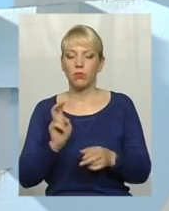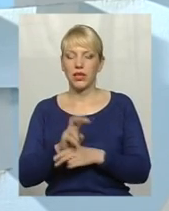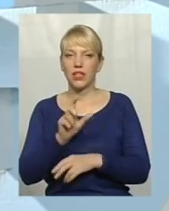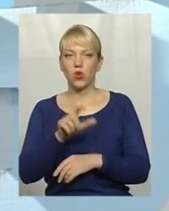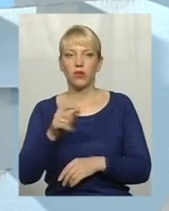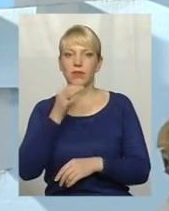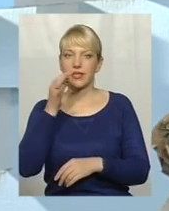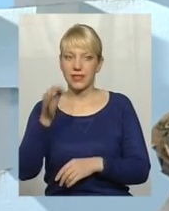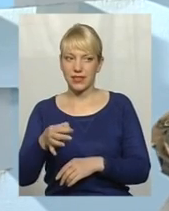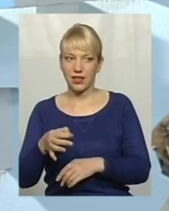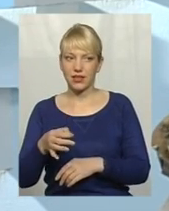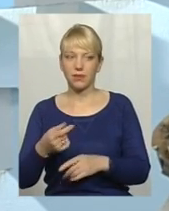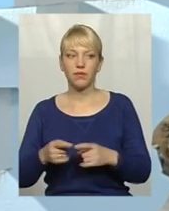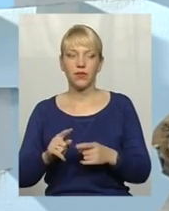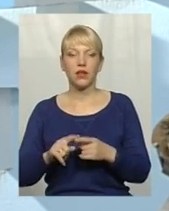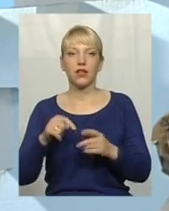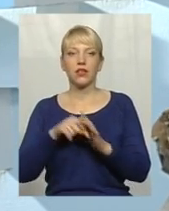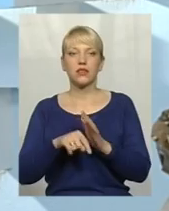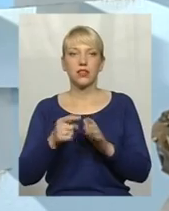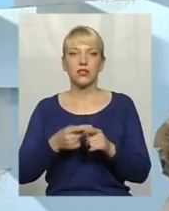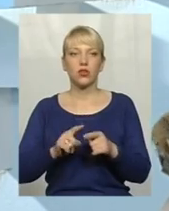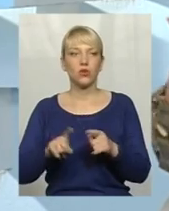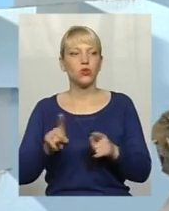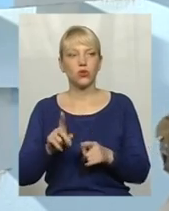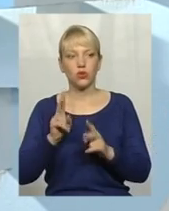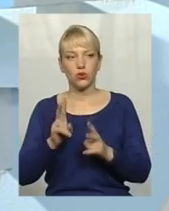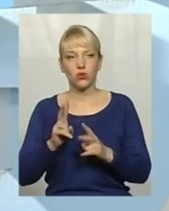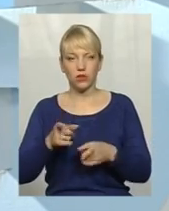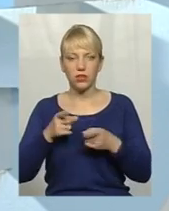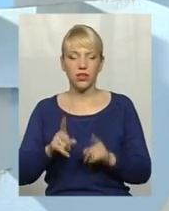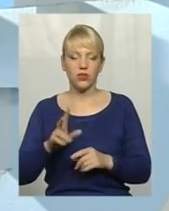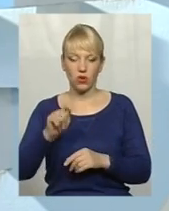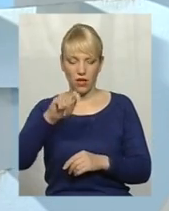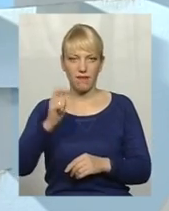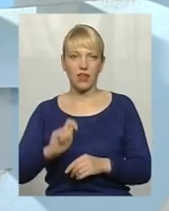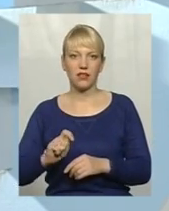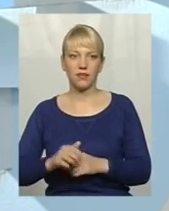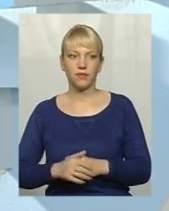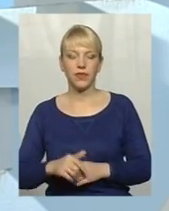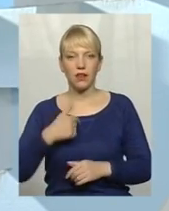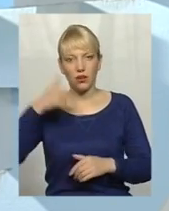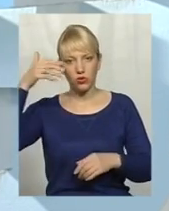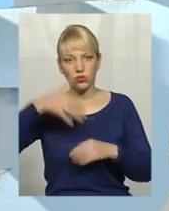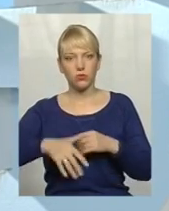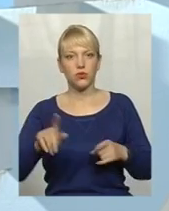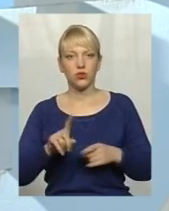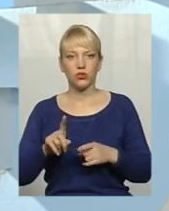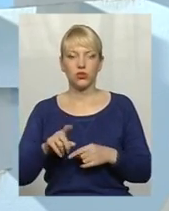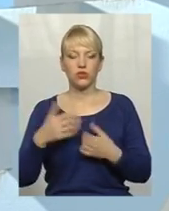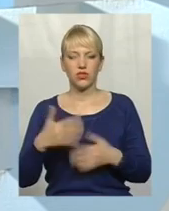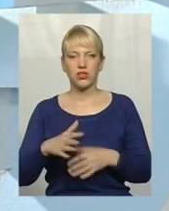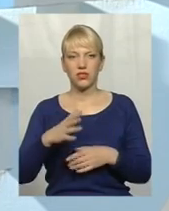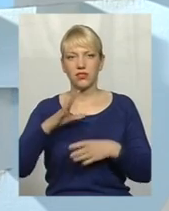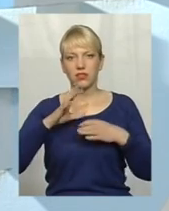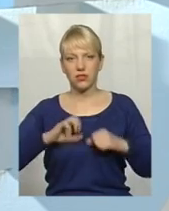знаєте, касається того тільки, кого дійсно хтось на війні. Я розумію, що виматує, третій